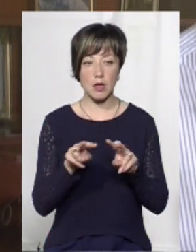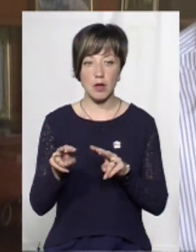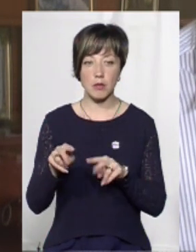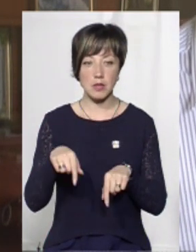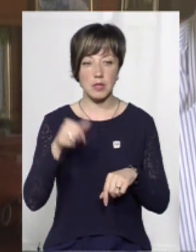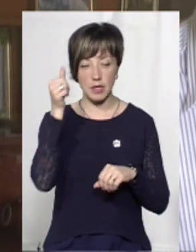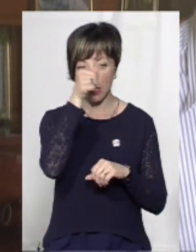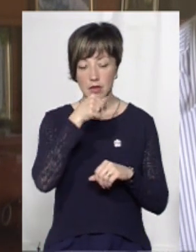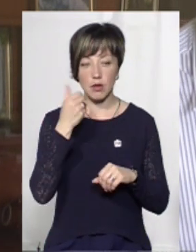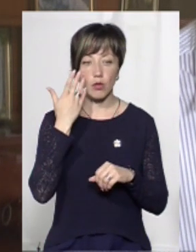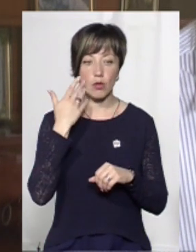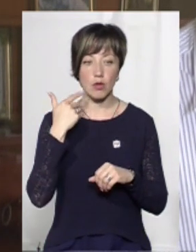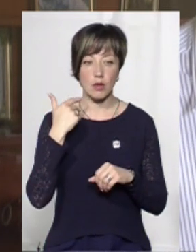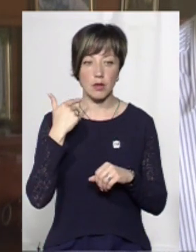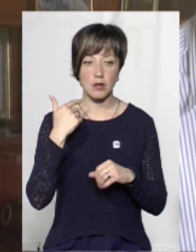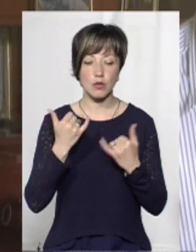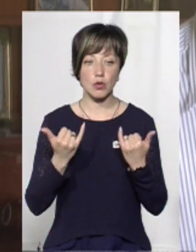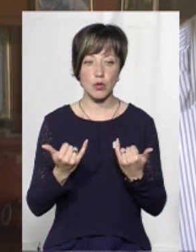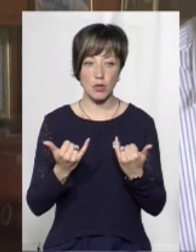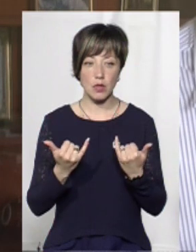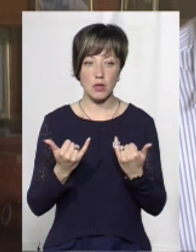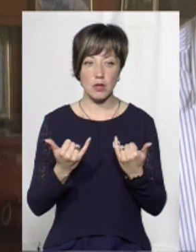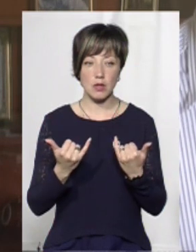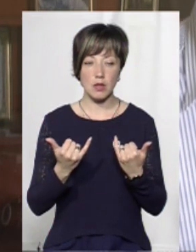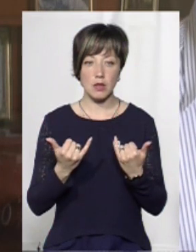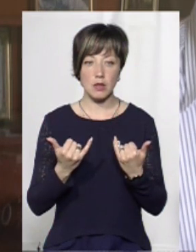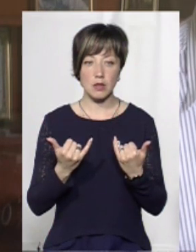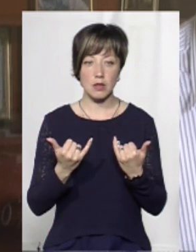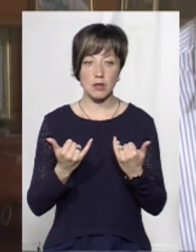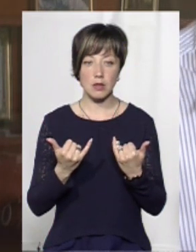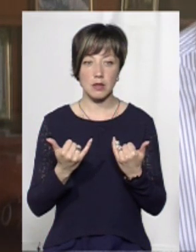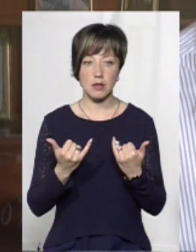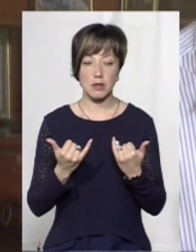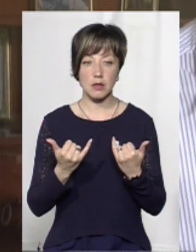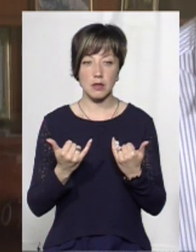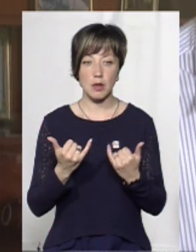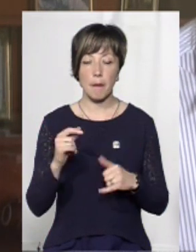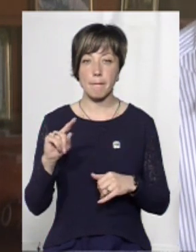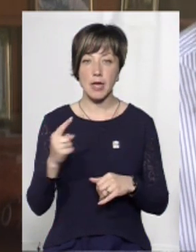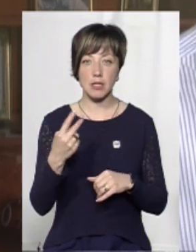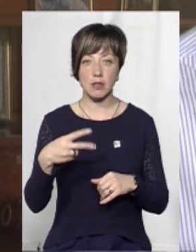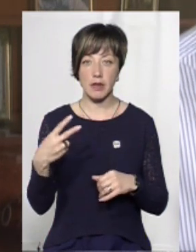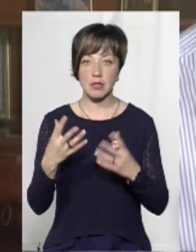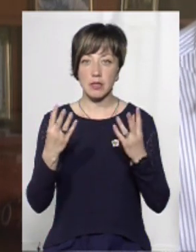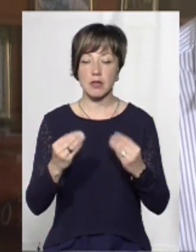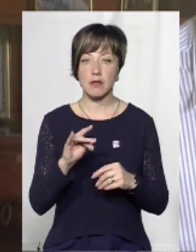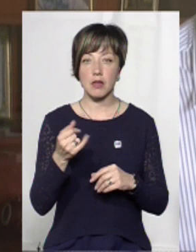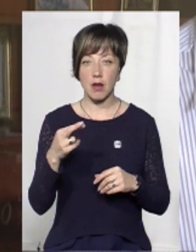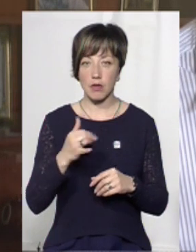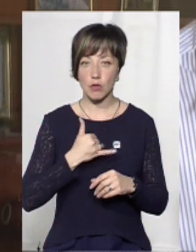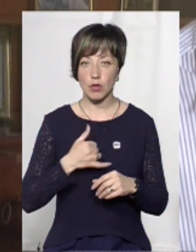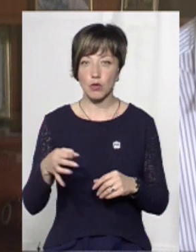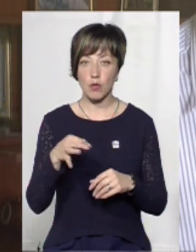рік, коли сьогодні за перших 20 днів травня в нашій області